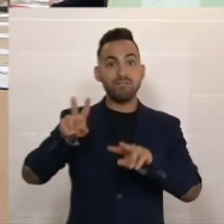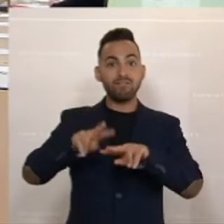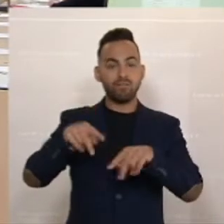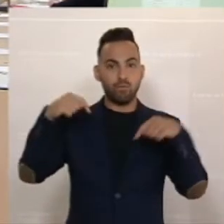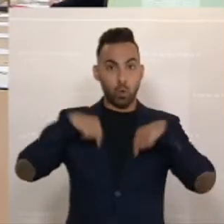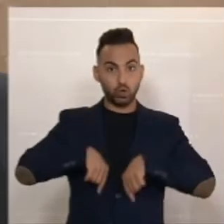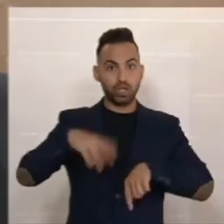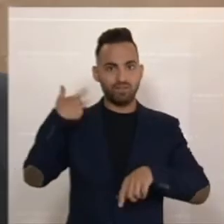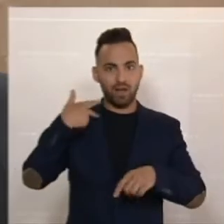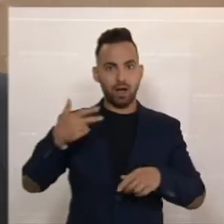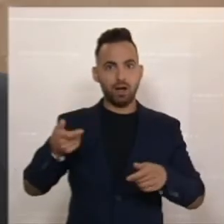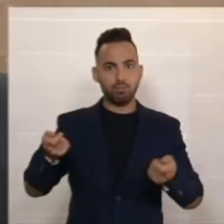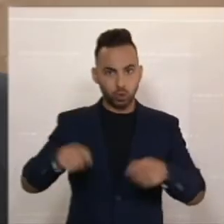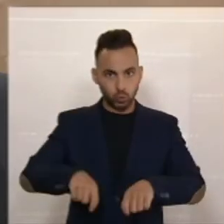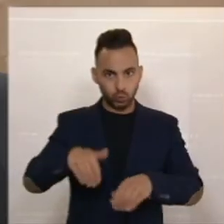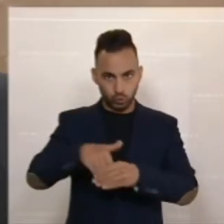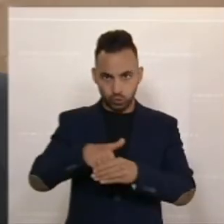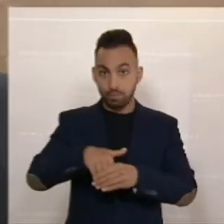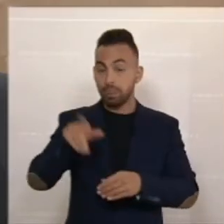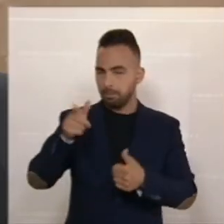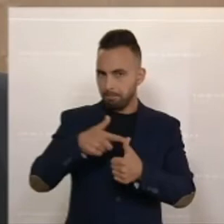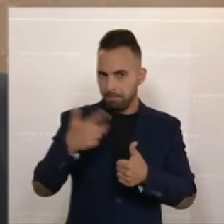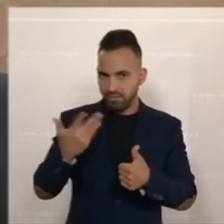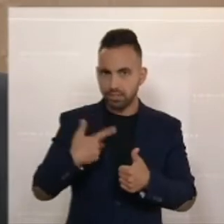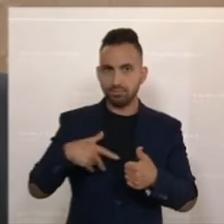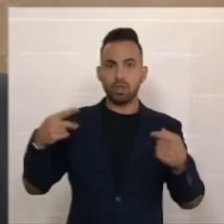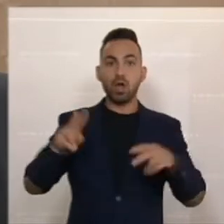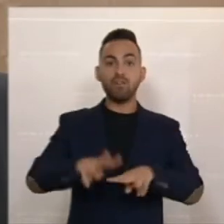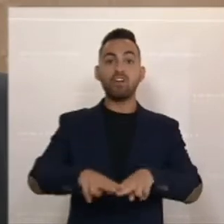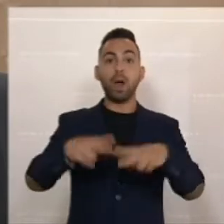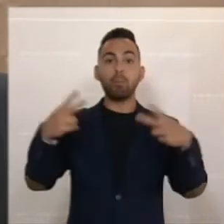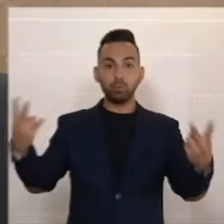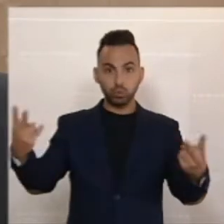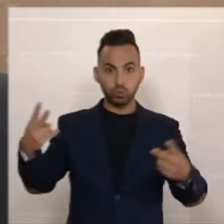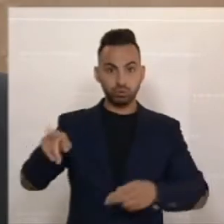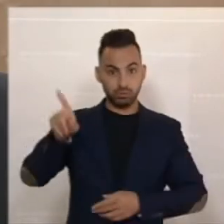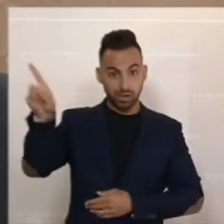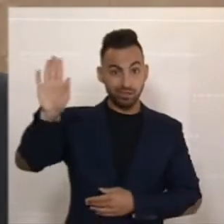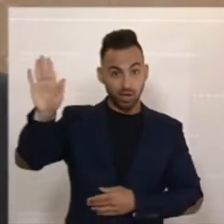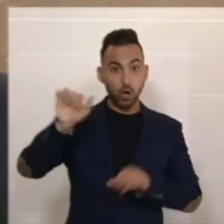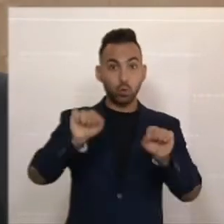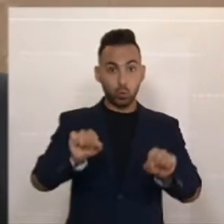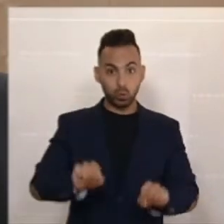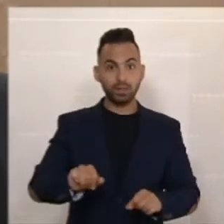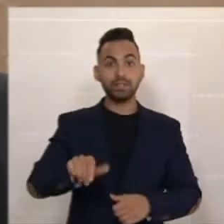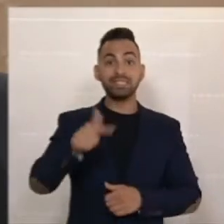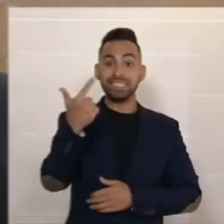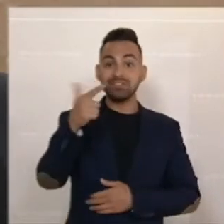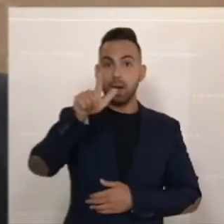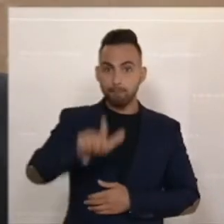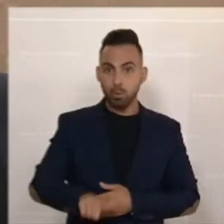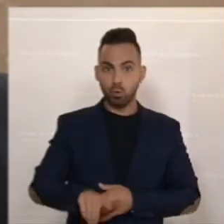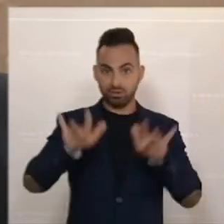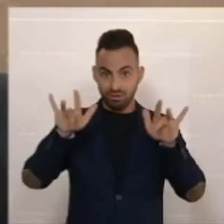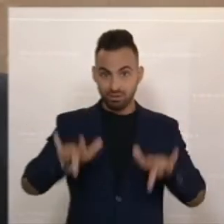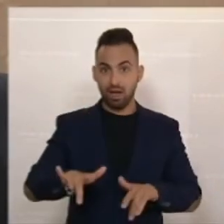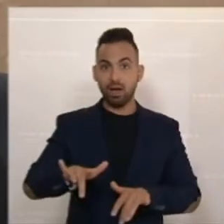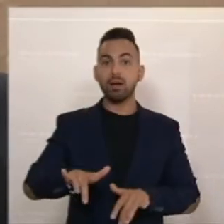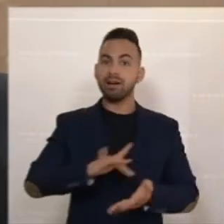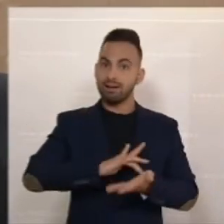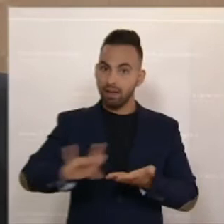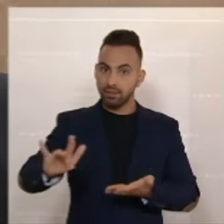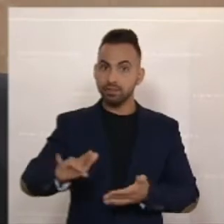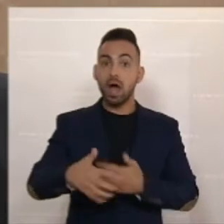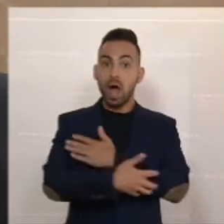Er hat einerseits den Verbundkunden zwei Monatsraten erlassen. Er hat den armutgefährdenden vier Monatsraten